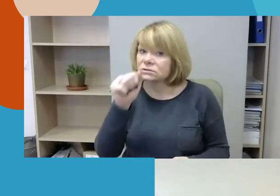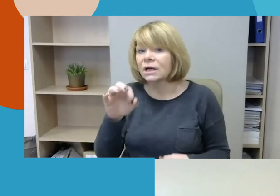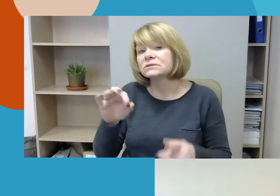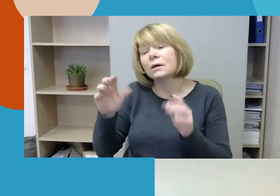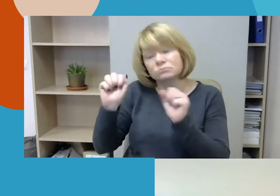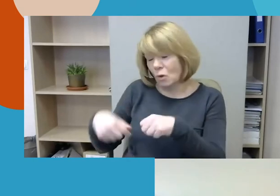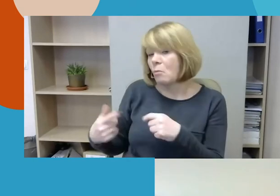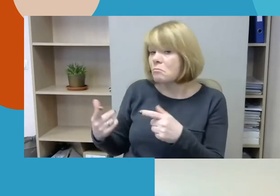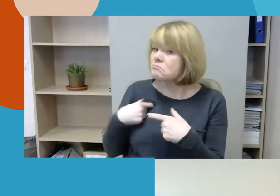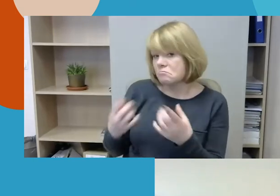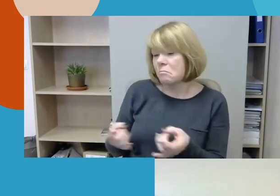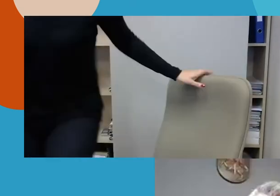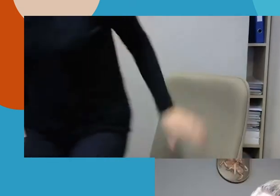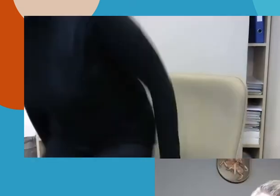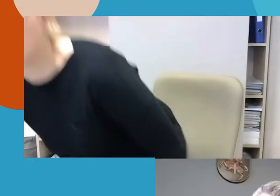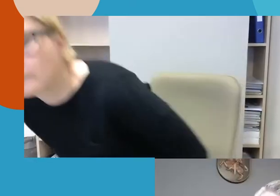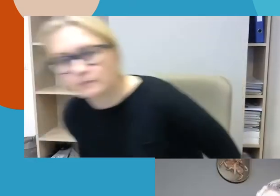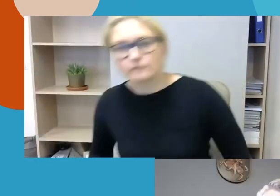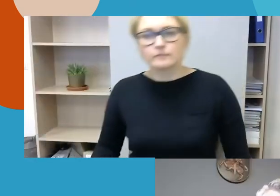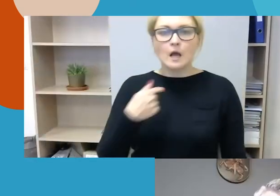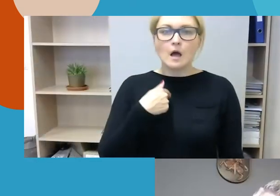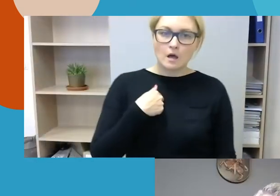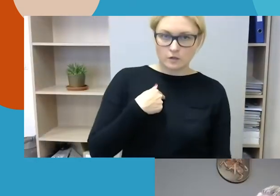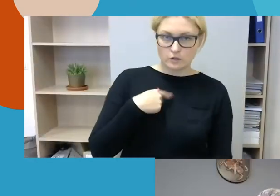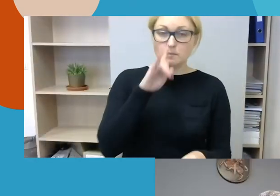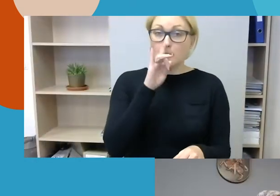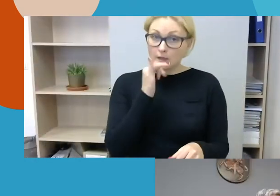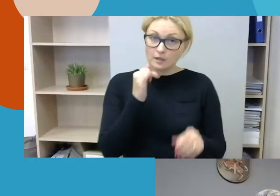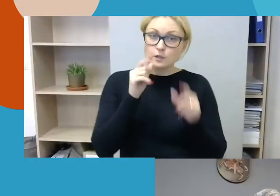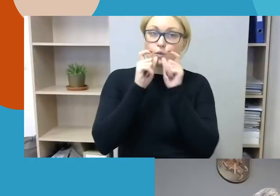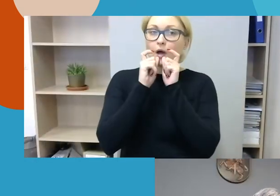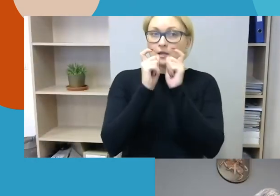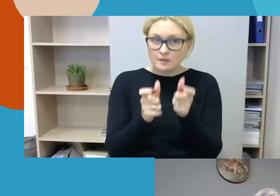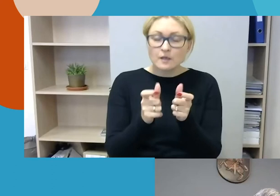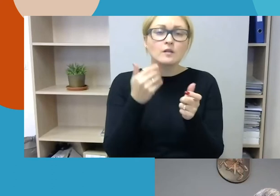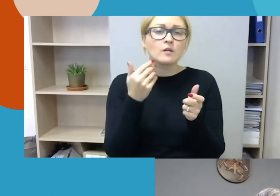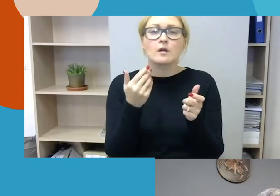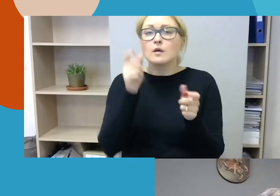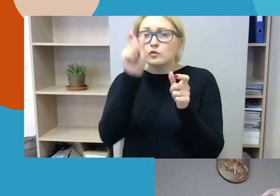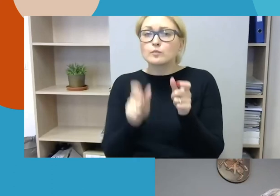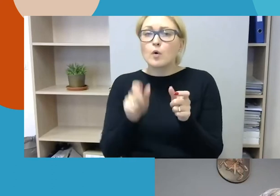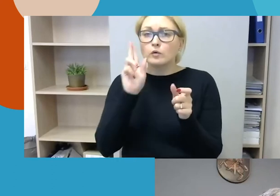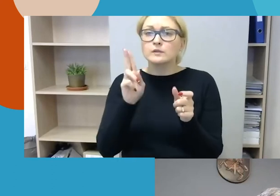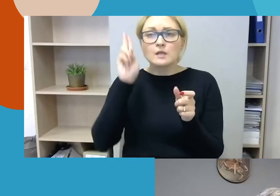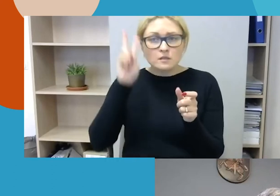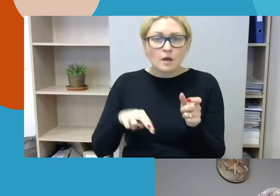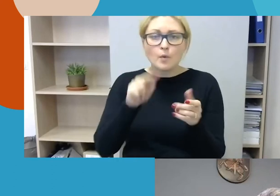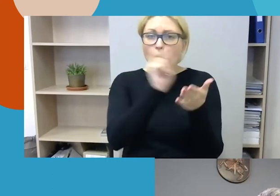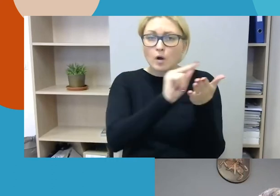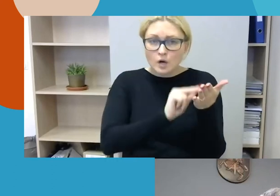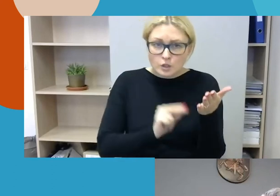savo nuomonę. Pane Paulauskai. Žinoma, rašyti tai nėra kliūtis pateikti pareiškymo policijai.